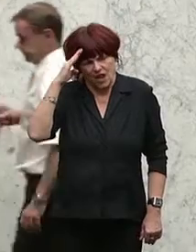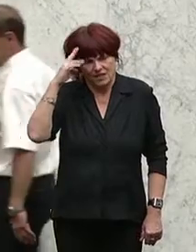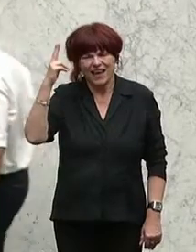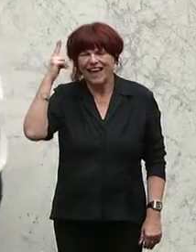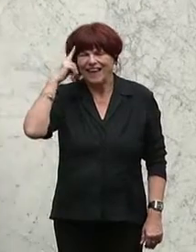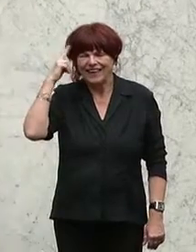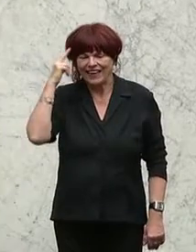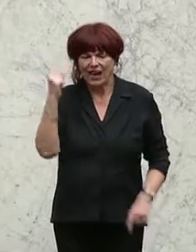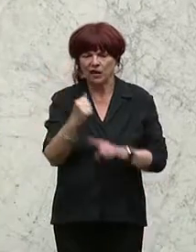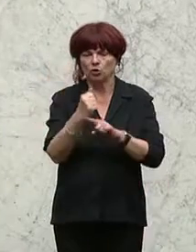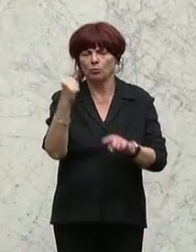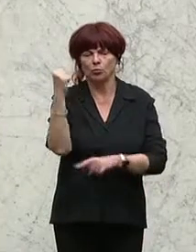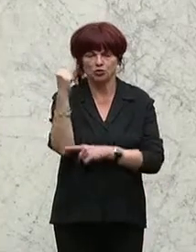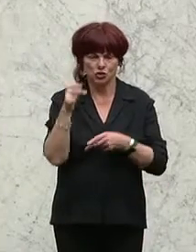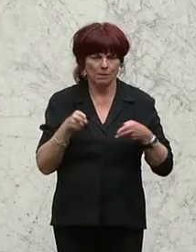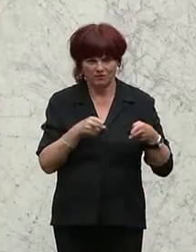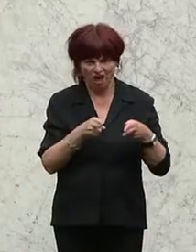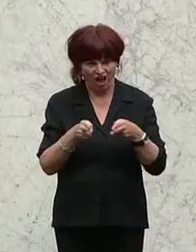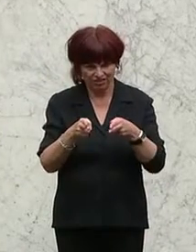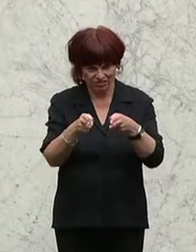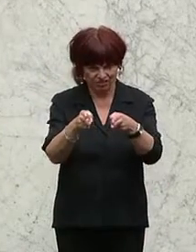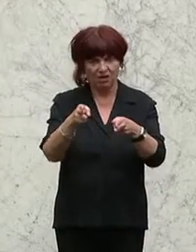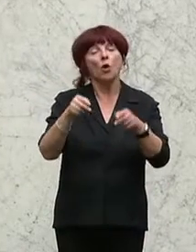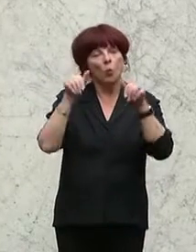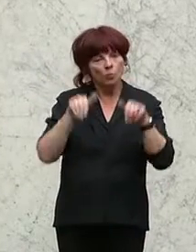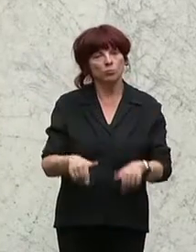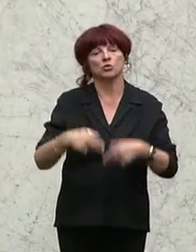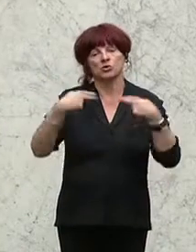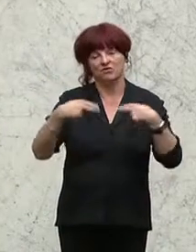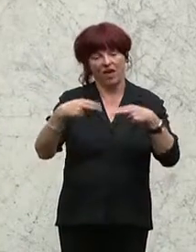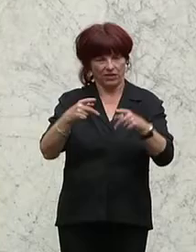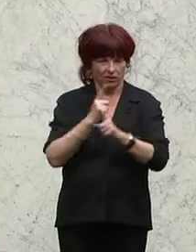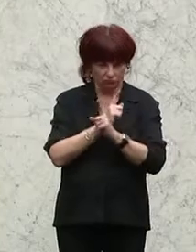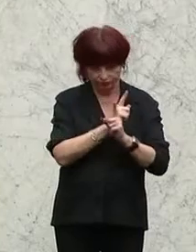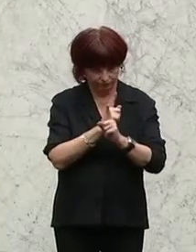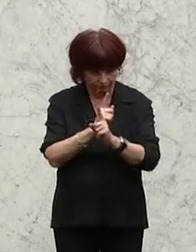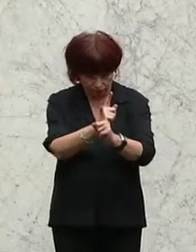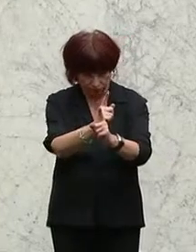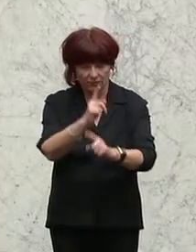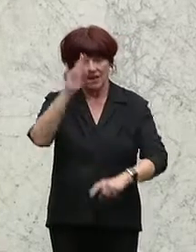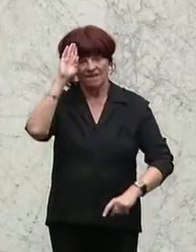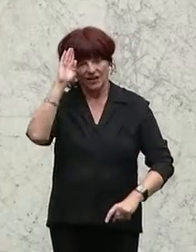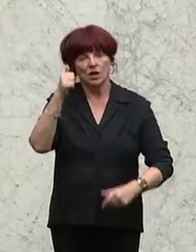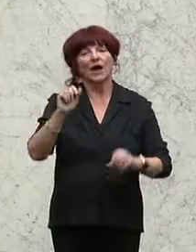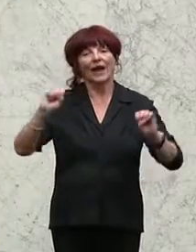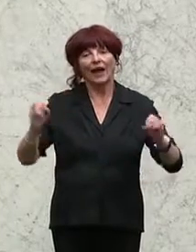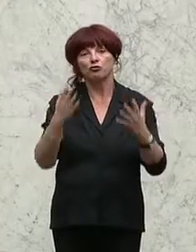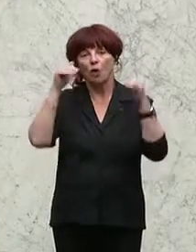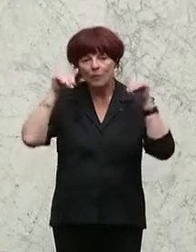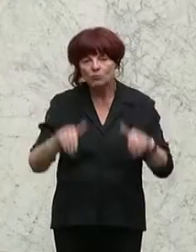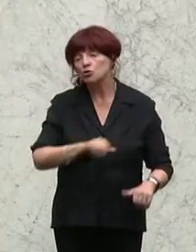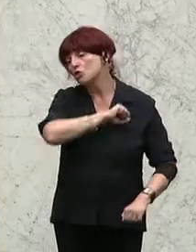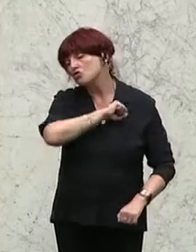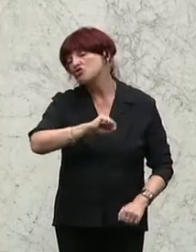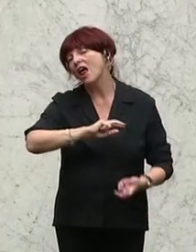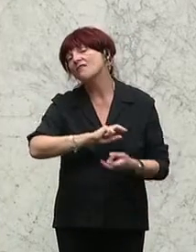Wenn wir den einhalten wollen, dann wissen wir, dass wir weiterhin die angekündigten Reformen so schnell wie möglich umsetzen müssen.